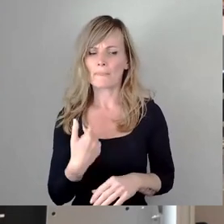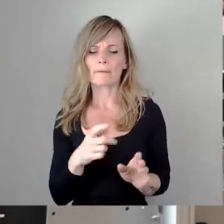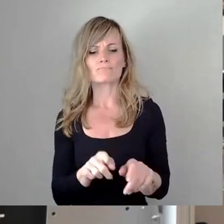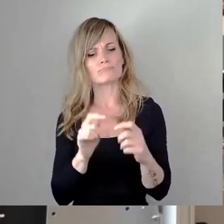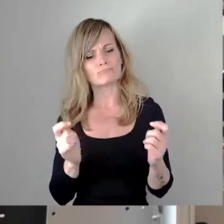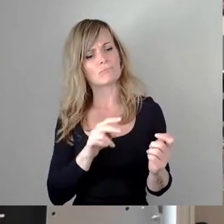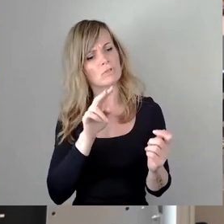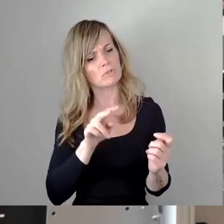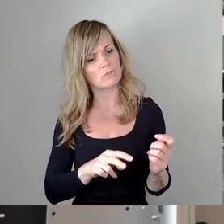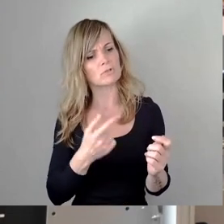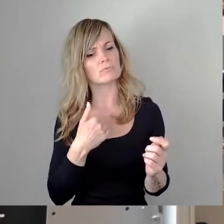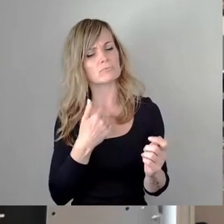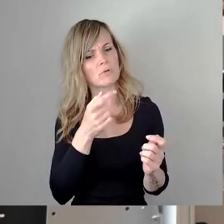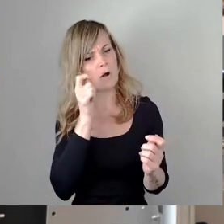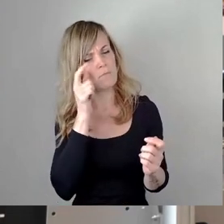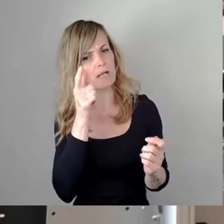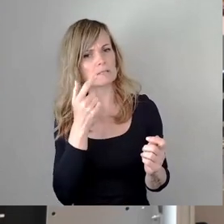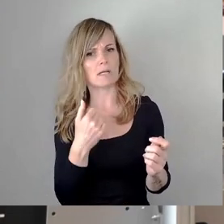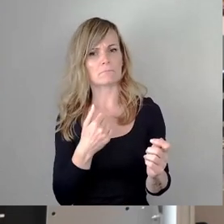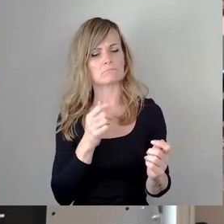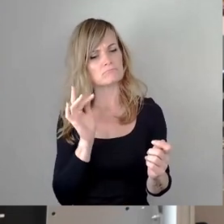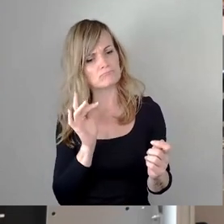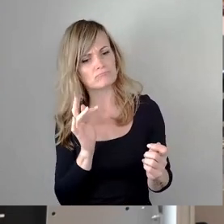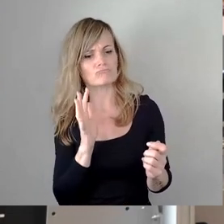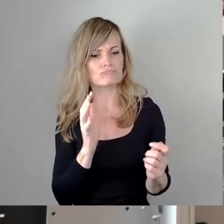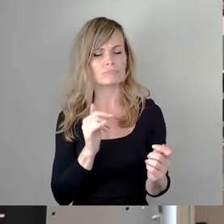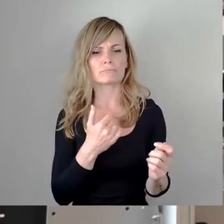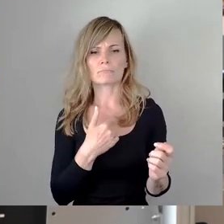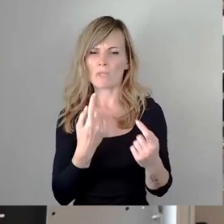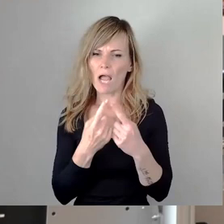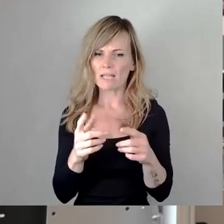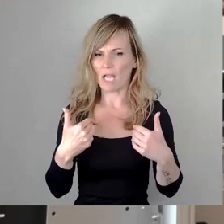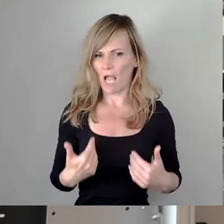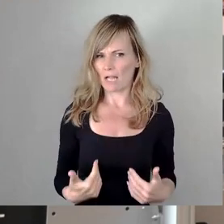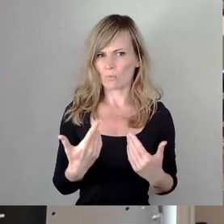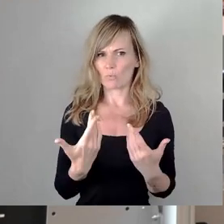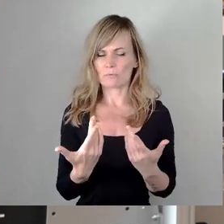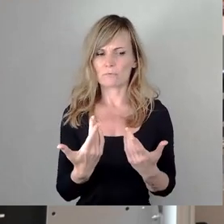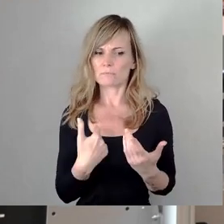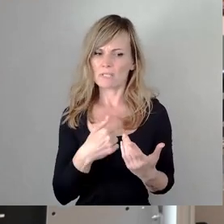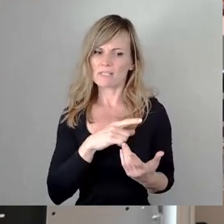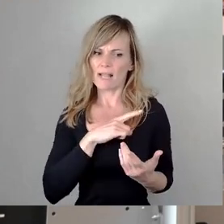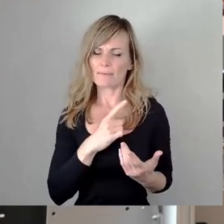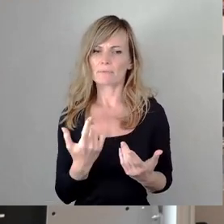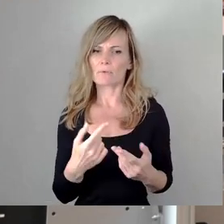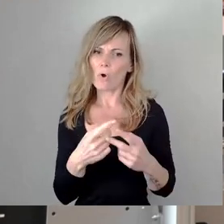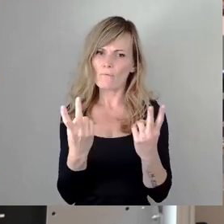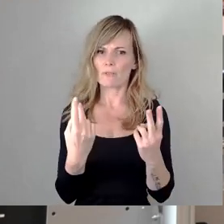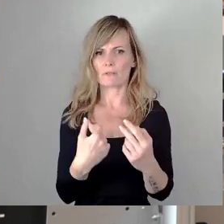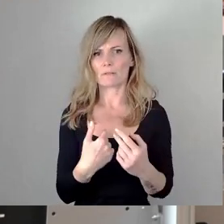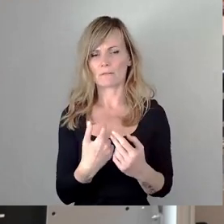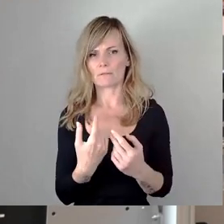und dort, wo ich anderer Haltung bin, formuliere ich das auch, wenn es sein muss, auch sehr deutlich.